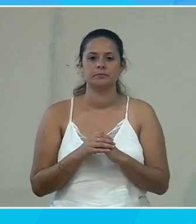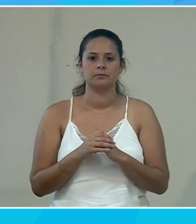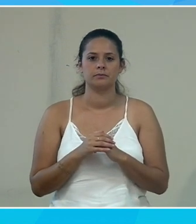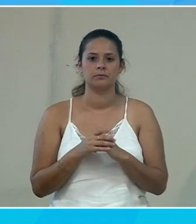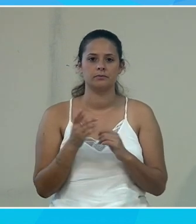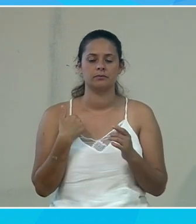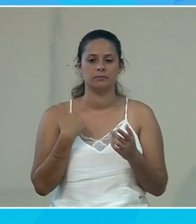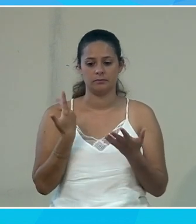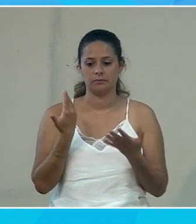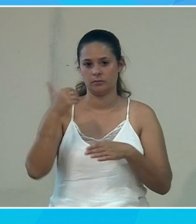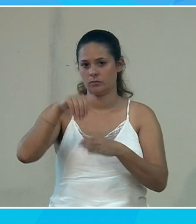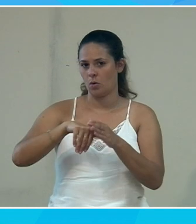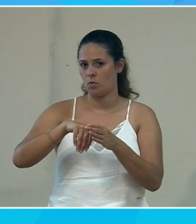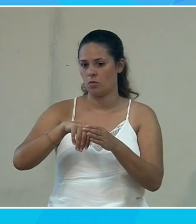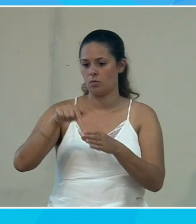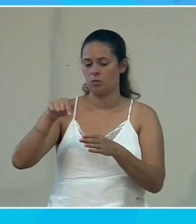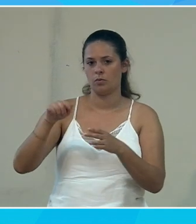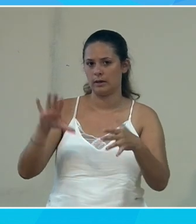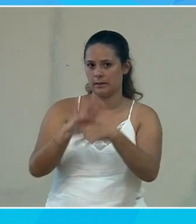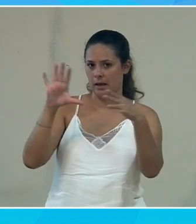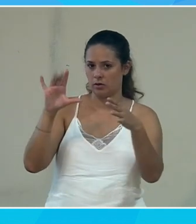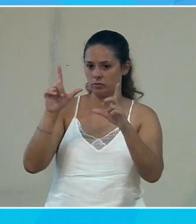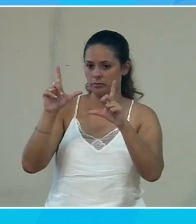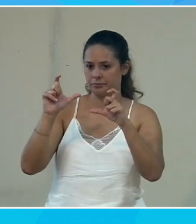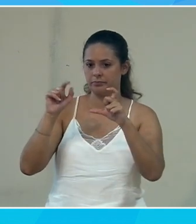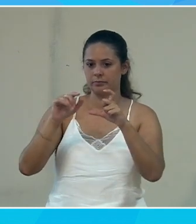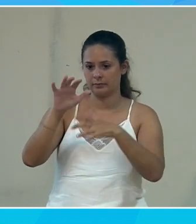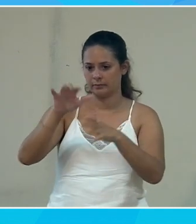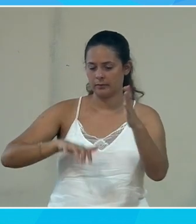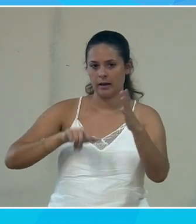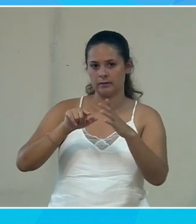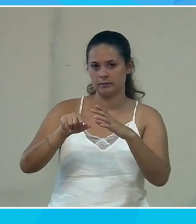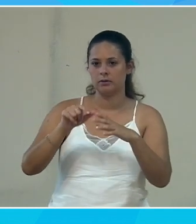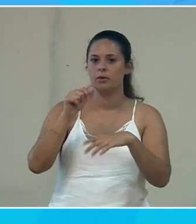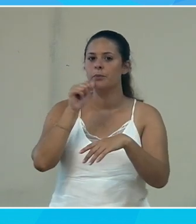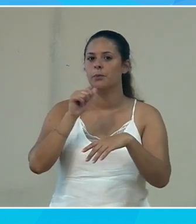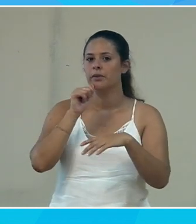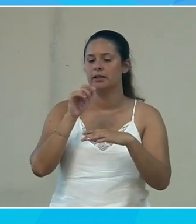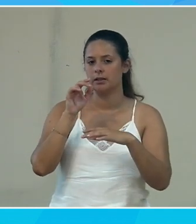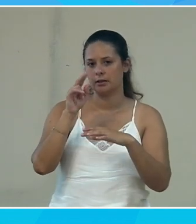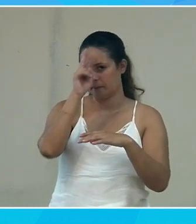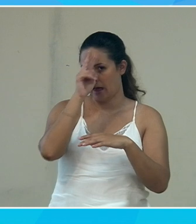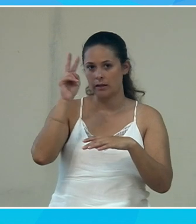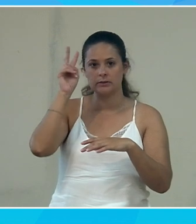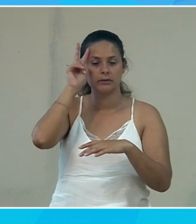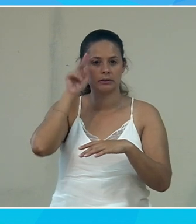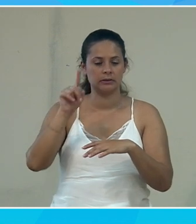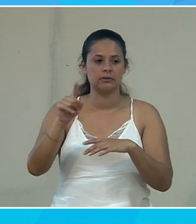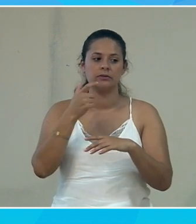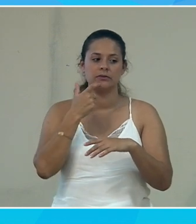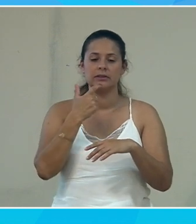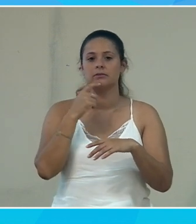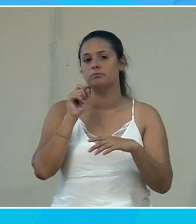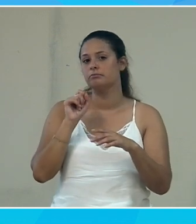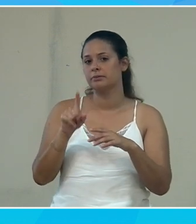je vais aller en fait dans une image j'ai pris en photo un texte du Petit Prince alors pour l'anecdote le Petit Prince